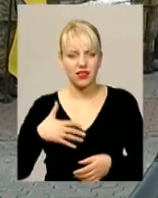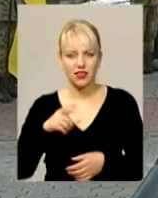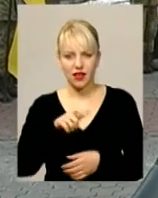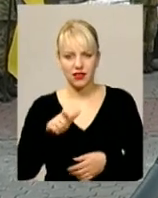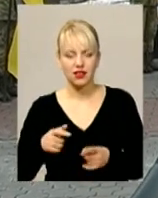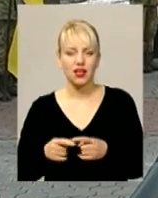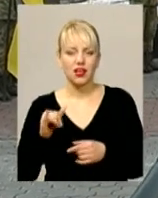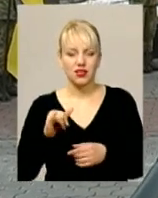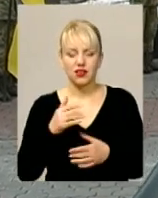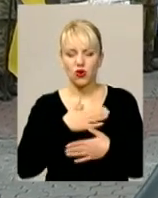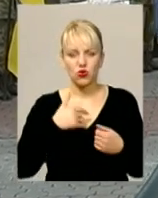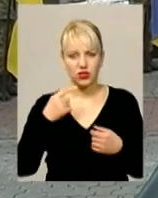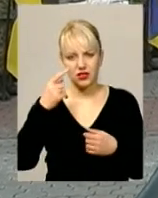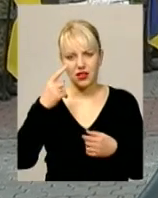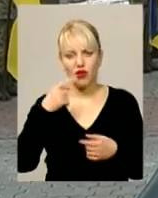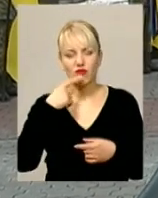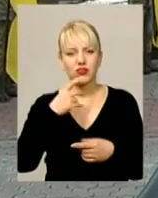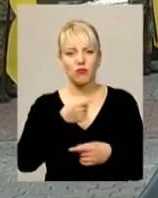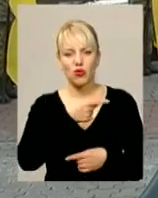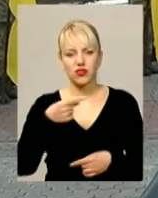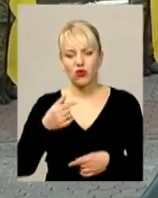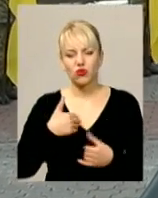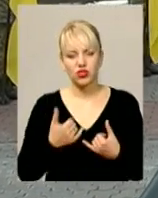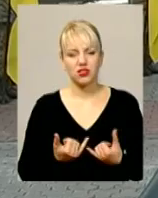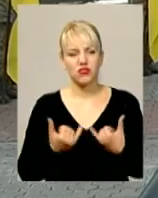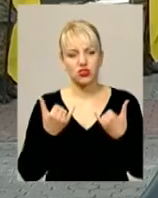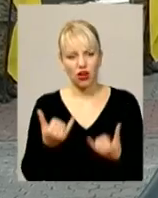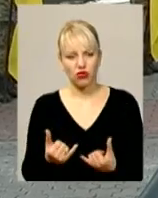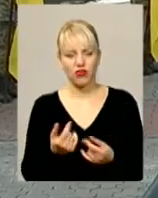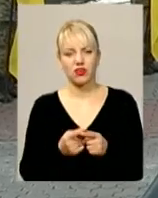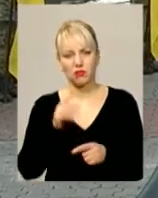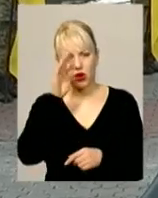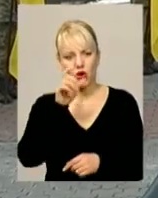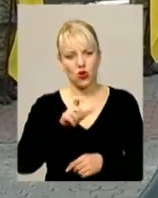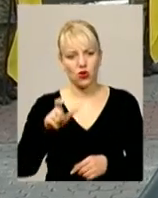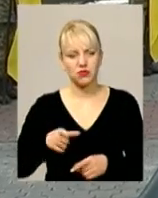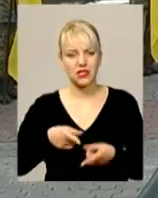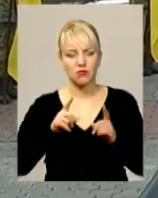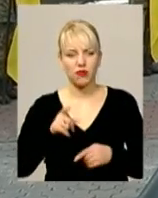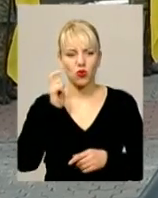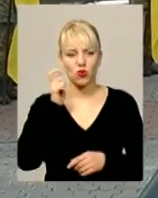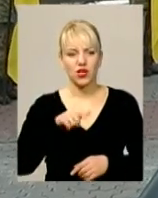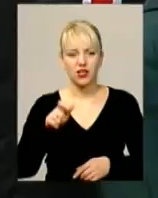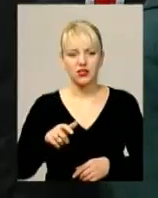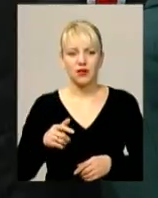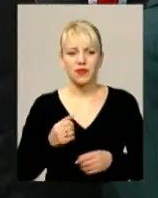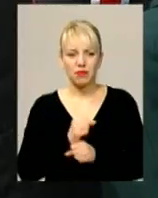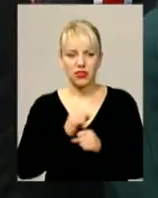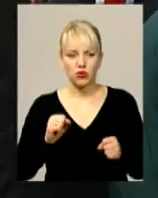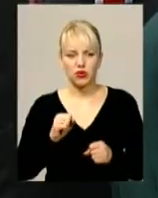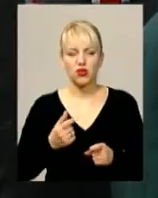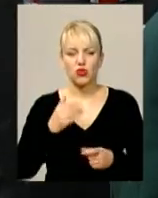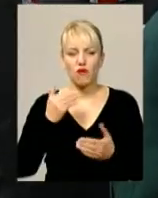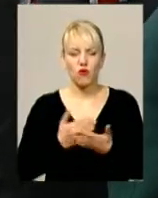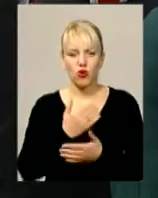негатив, а сьогодні просто хочеться віддати шану тим хлопцям, тим справжнім українцям, патріотам нової нації. Ще один